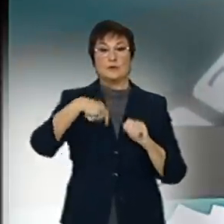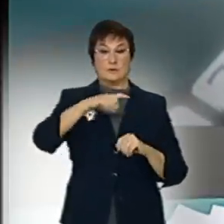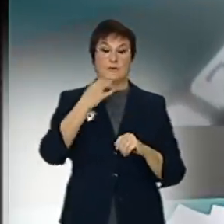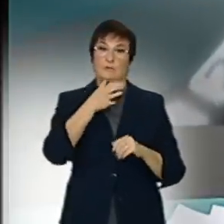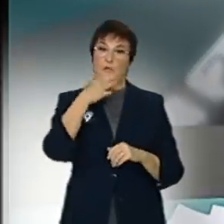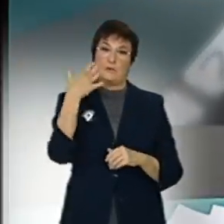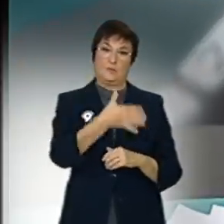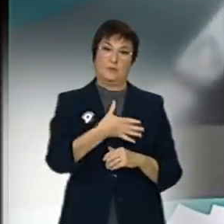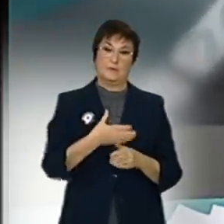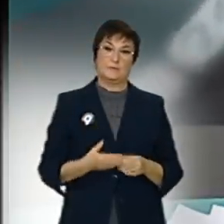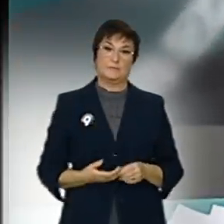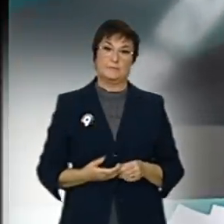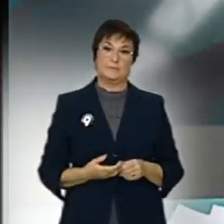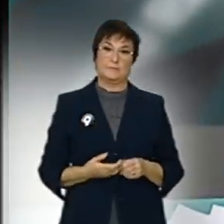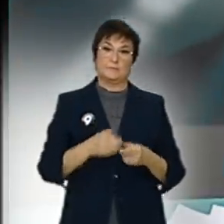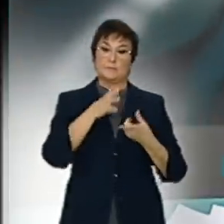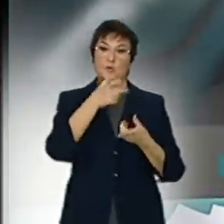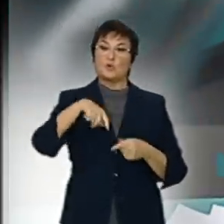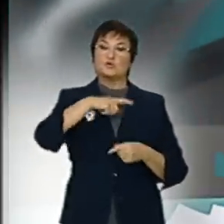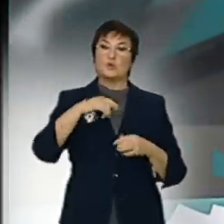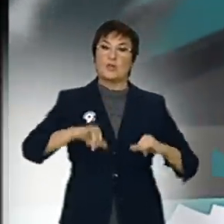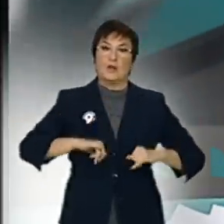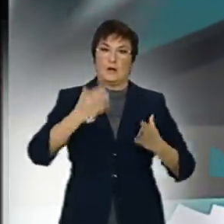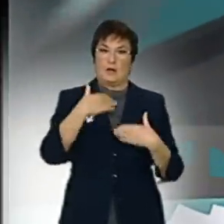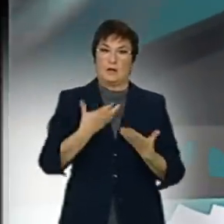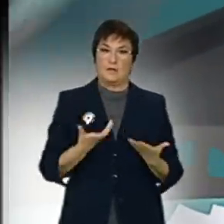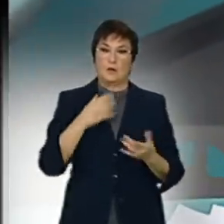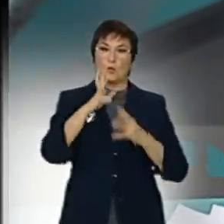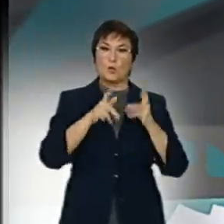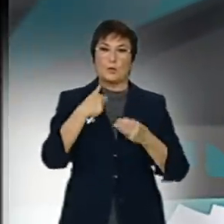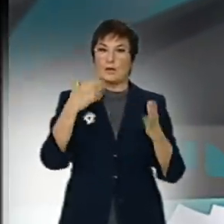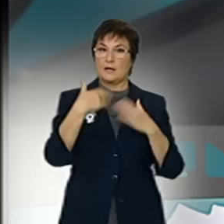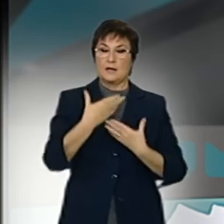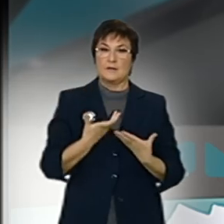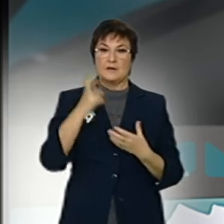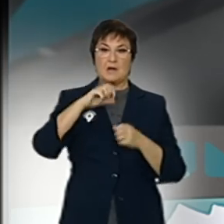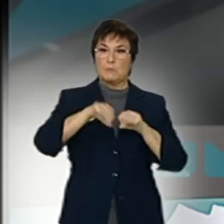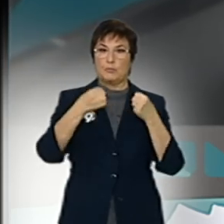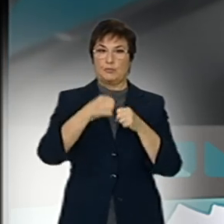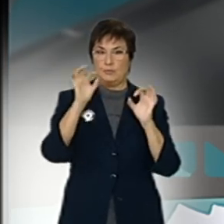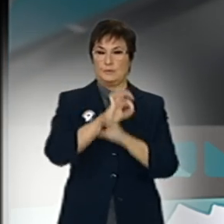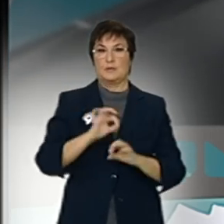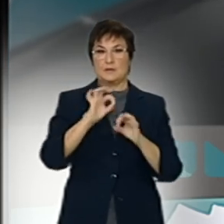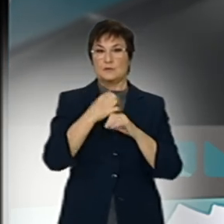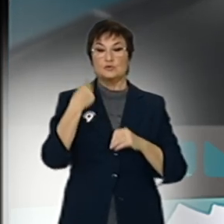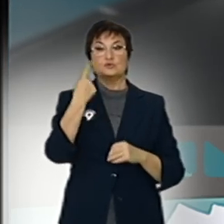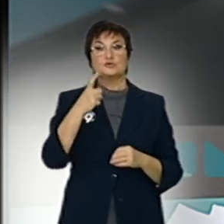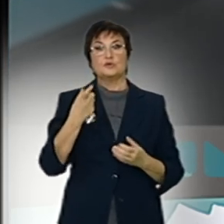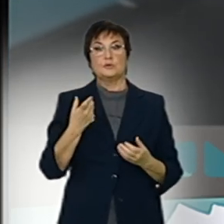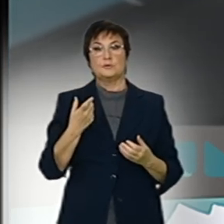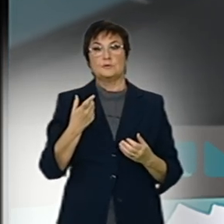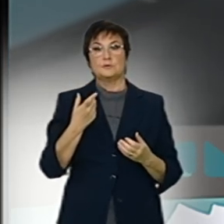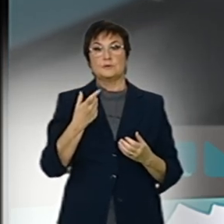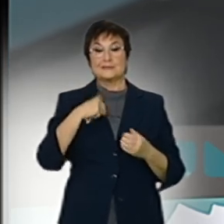als tribunals, perquè no som ningun deliqüent, ni entrem a fer ninguna destrossa, ni res de res. Simplement és que